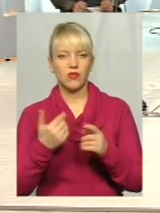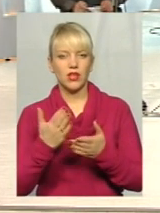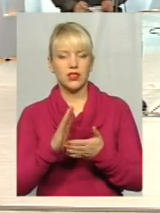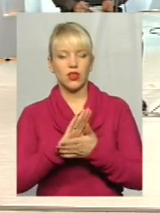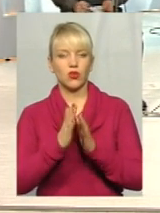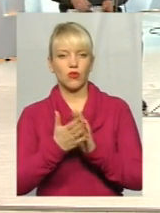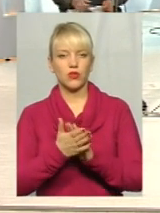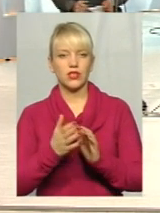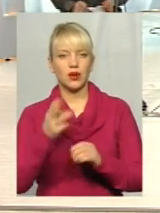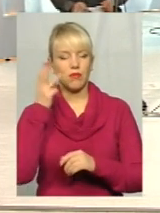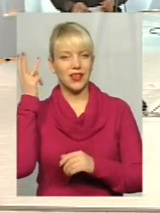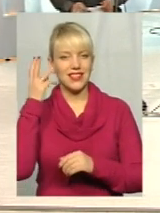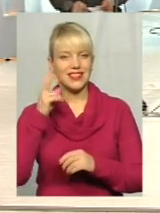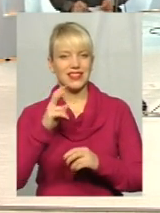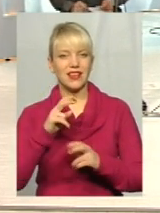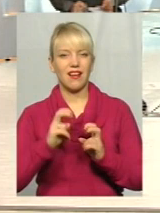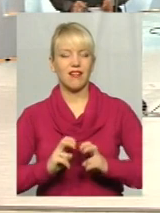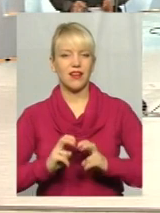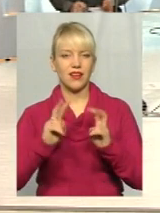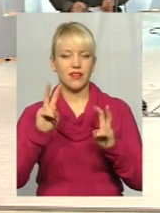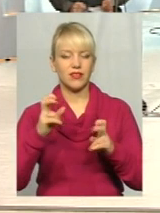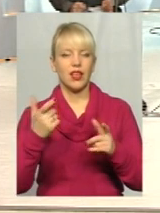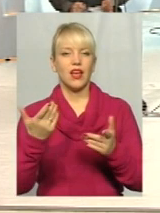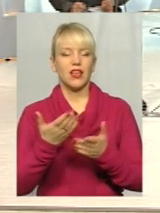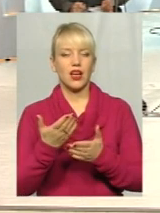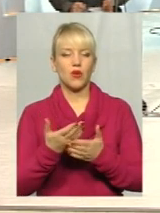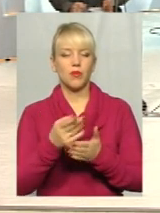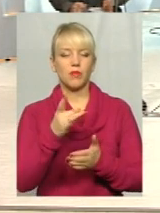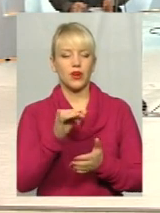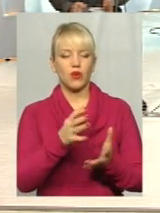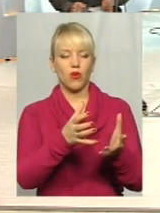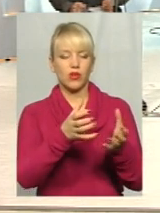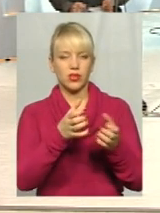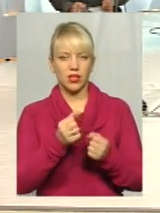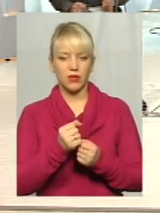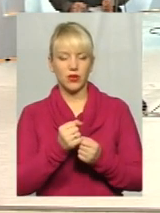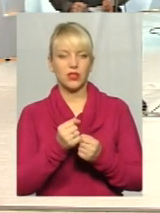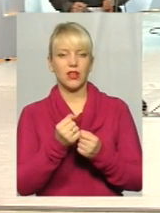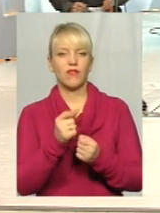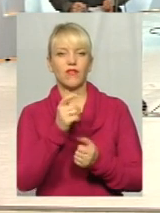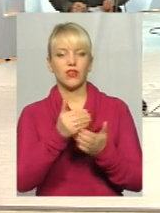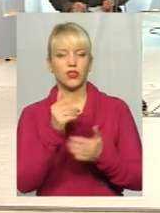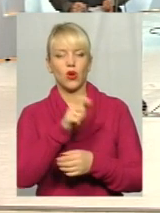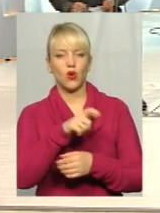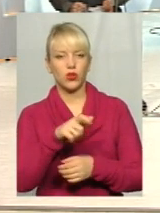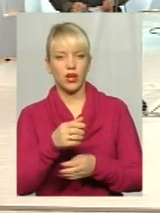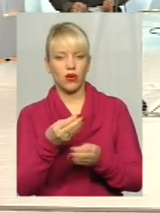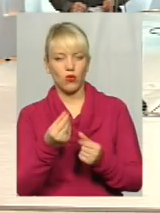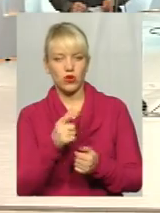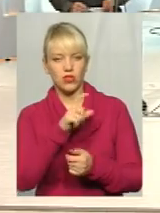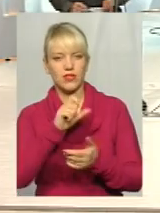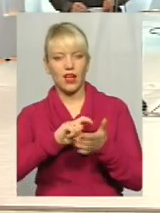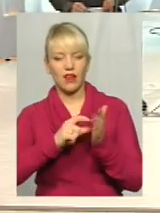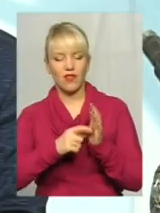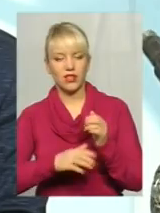ліфт», періотримані коштів від мешканців за квартплати, ми перераховуємо «Хмельницьк ліфту» для того, щоб вони могли